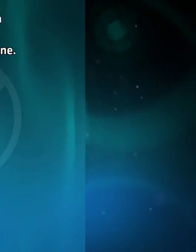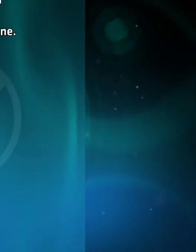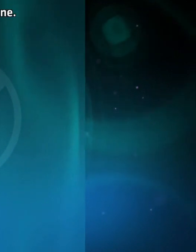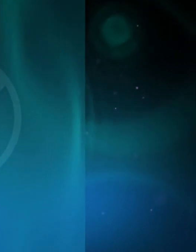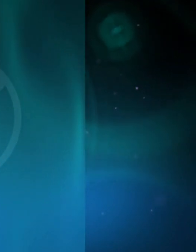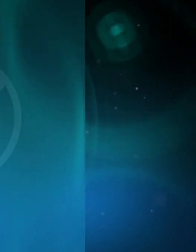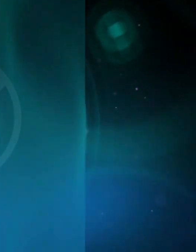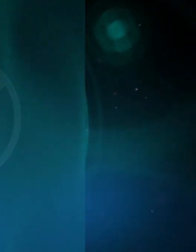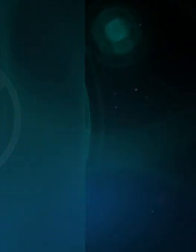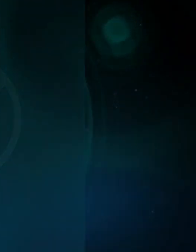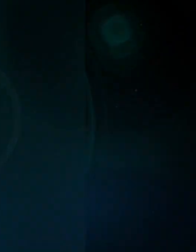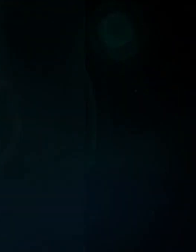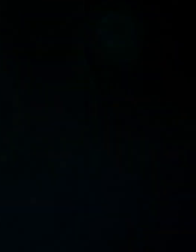Hvala što pratite.